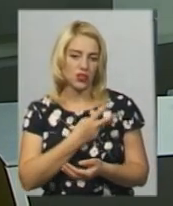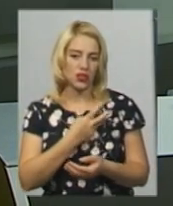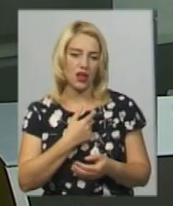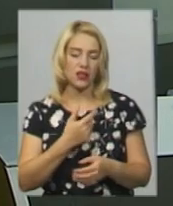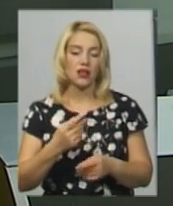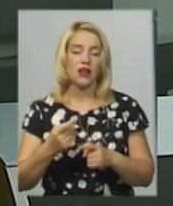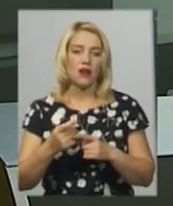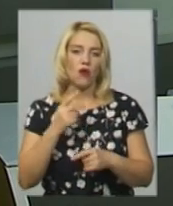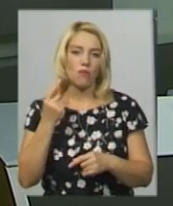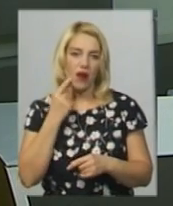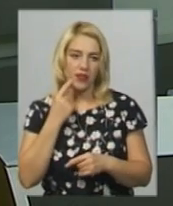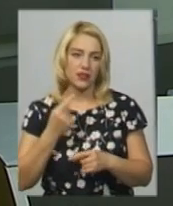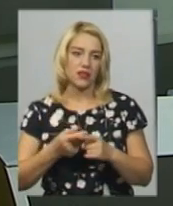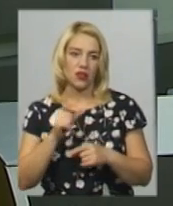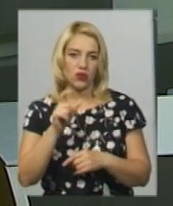ООС, ні військовослужбовців.